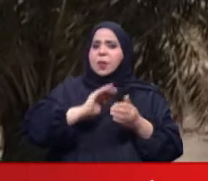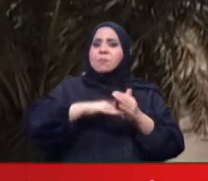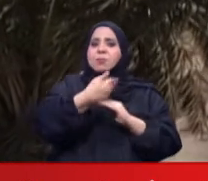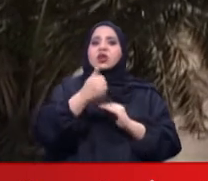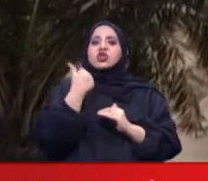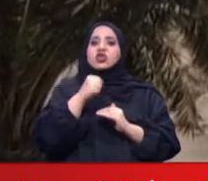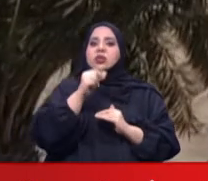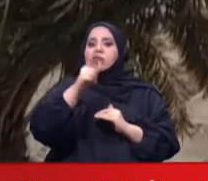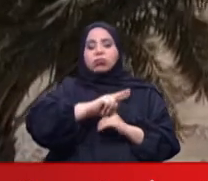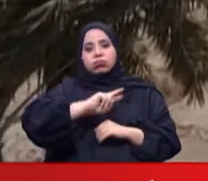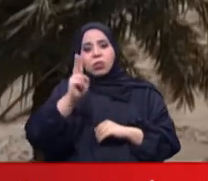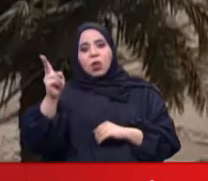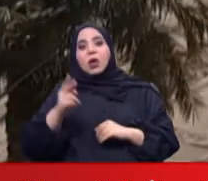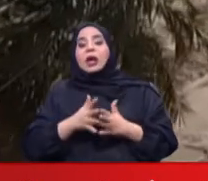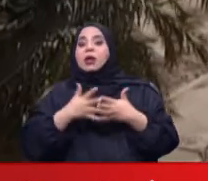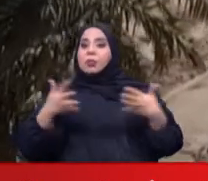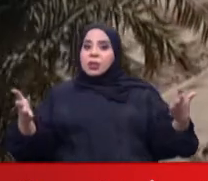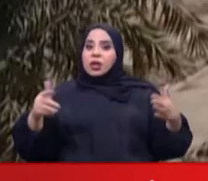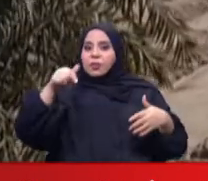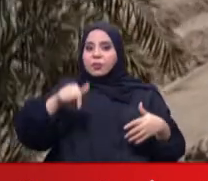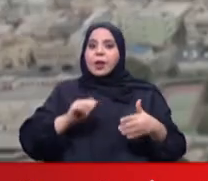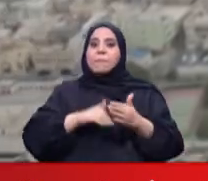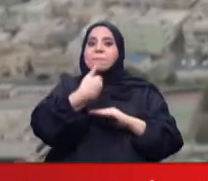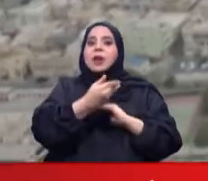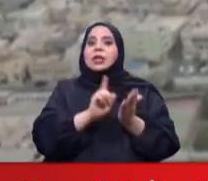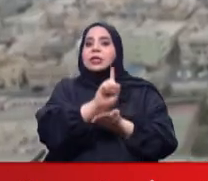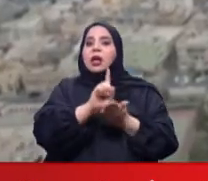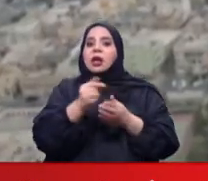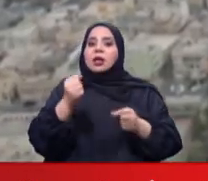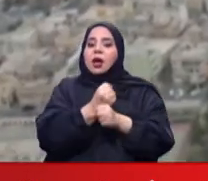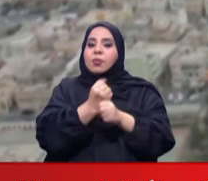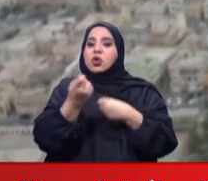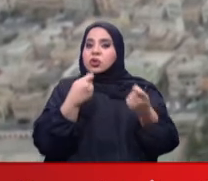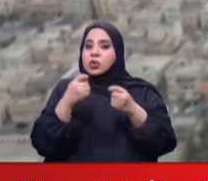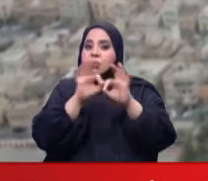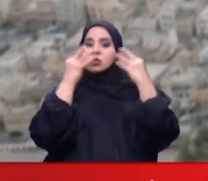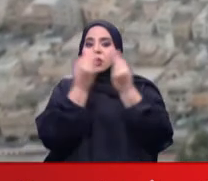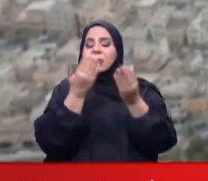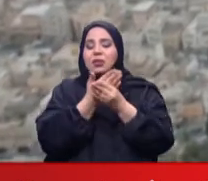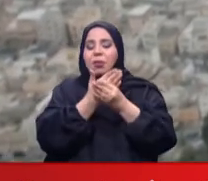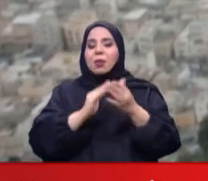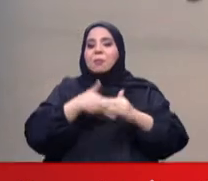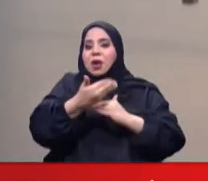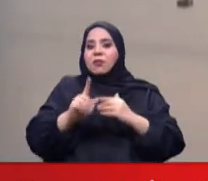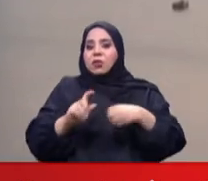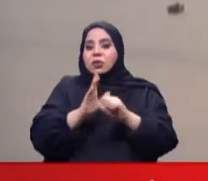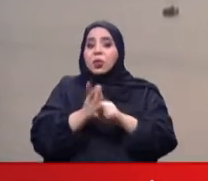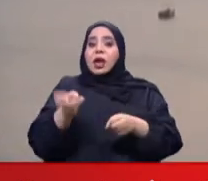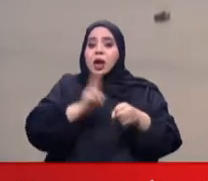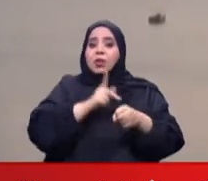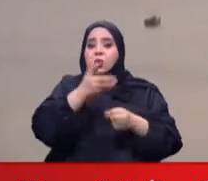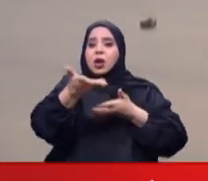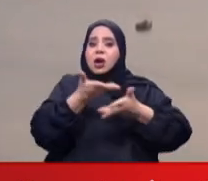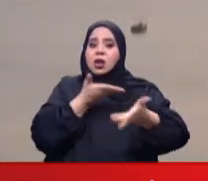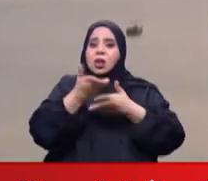الجديدة والتغيرات الكبيرة التي طرأت على بيئة العمل والأسواق والمجتمع بسبب الجائحة ويناقش